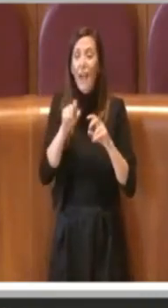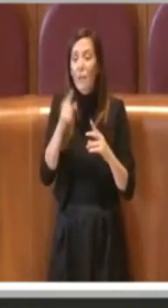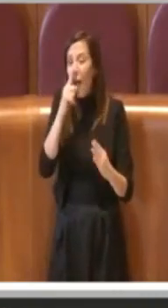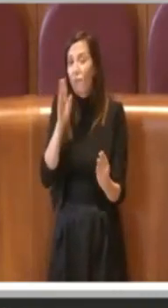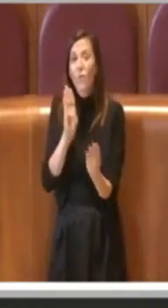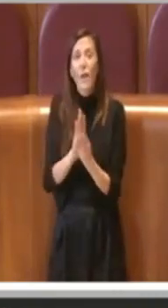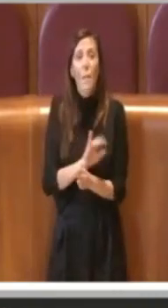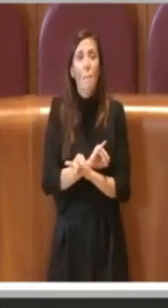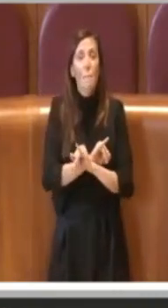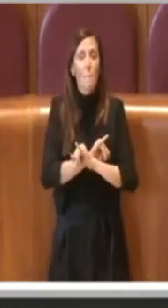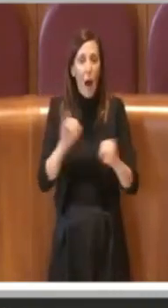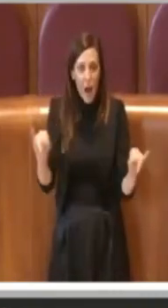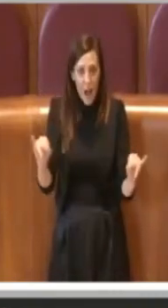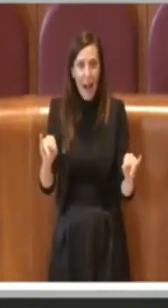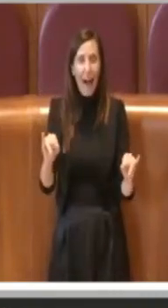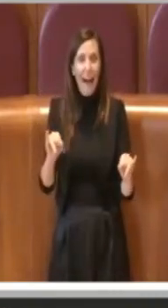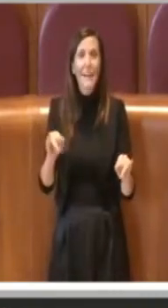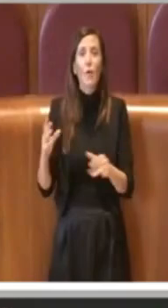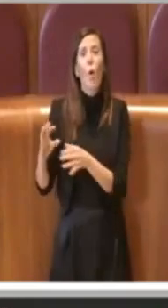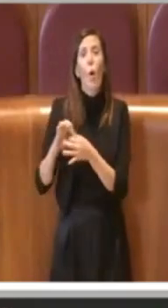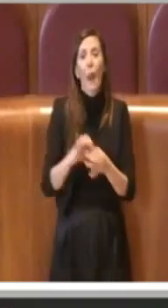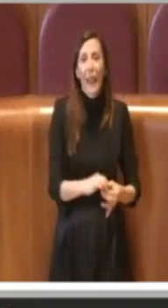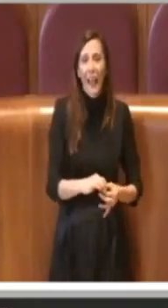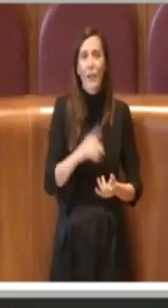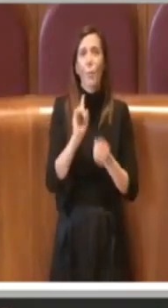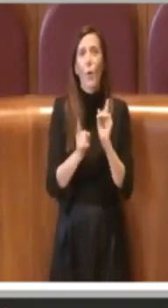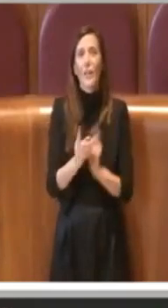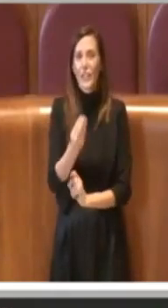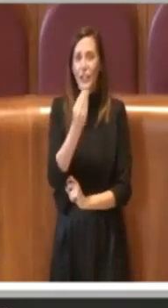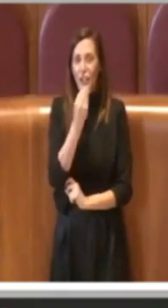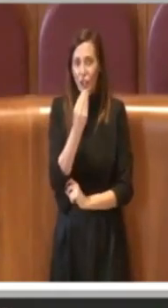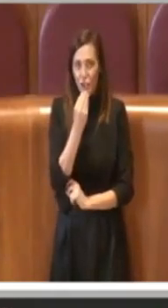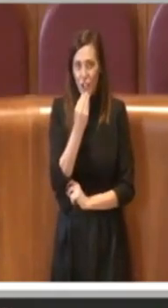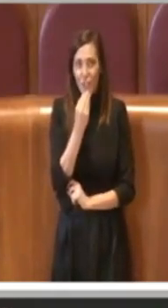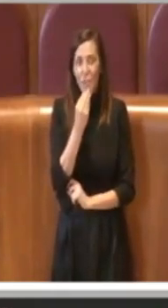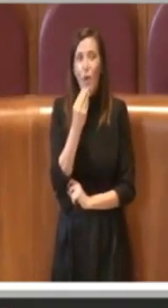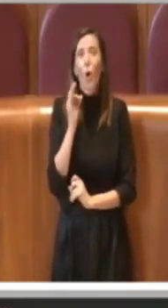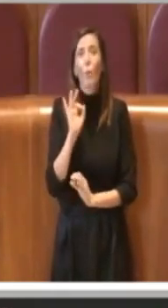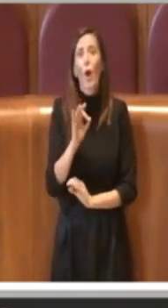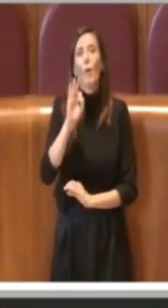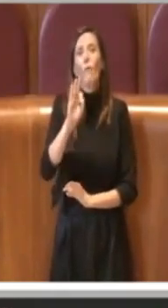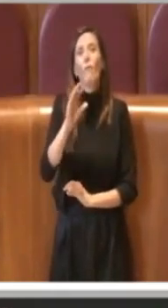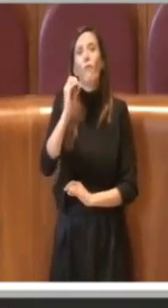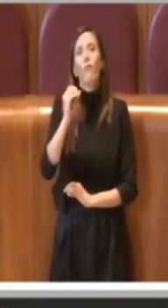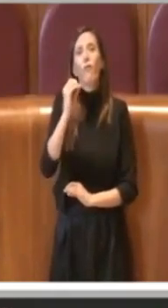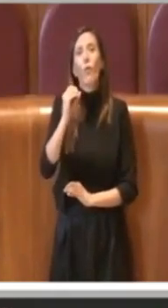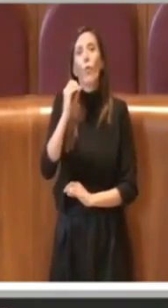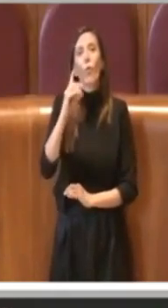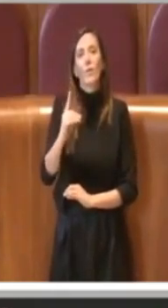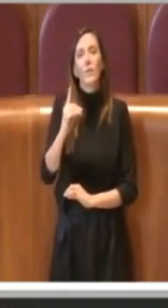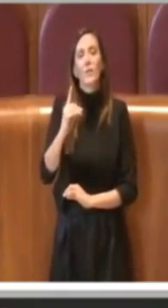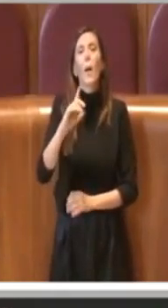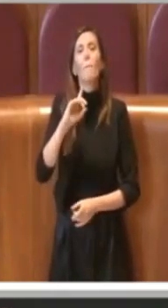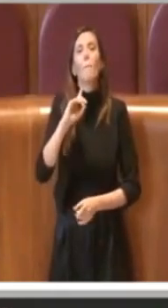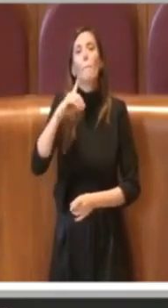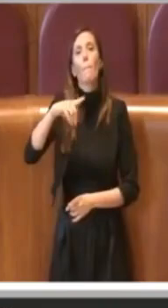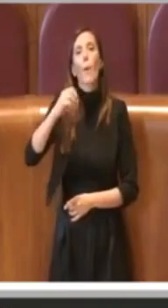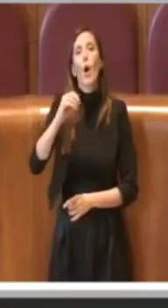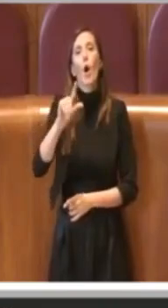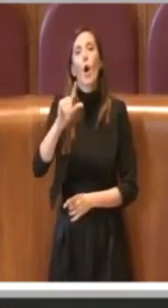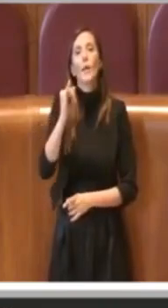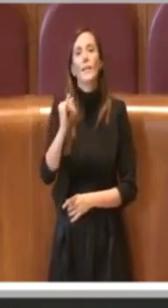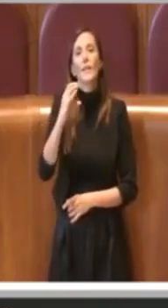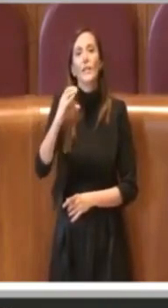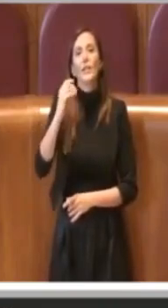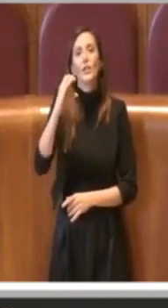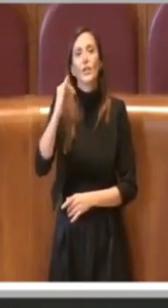legato alla politica del cibo, alla food policy oggi come viene denominata, un tema che invece